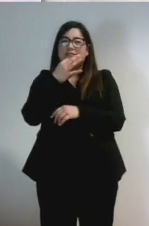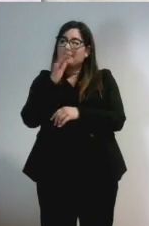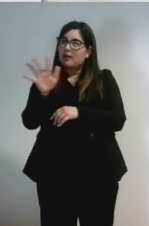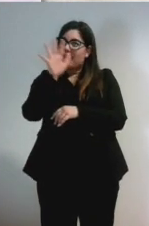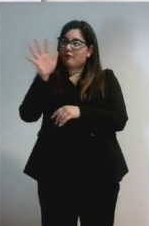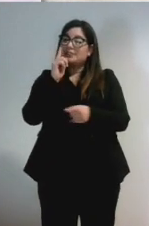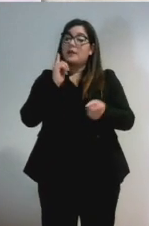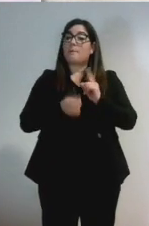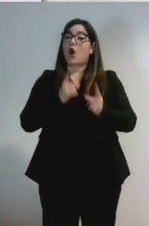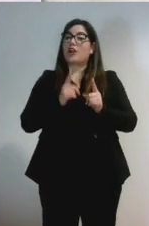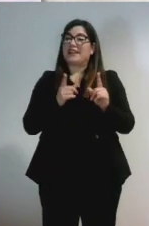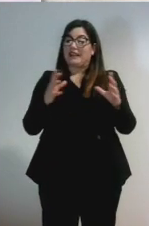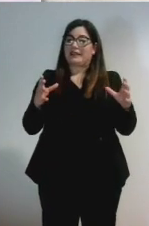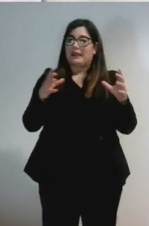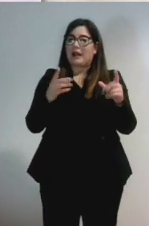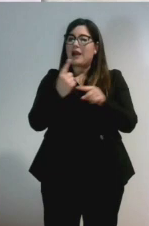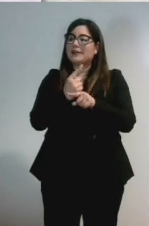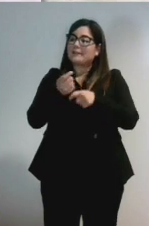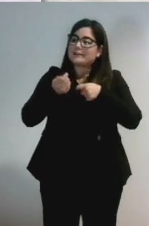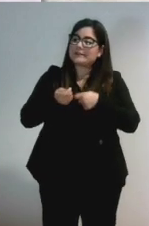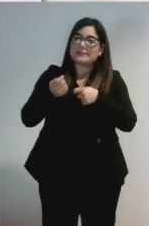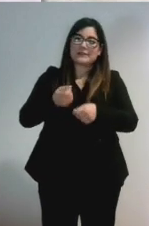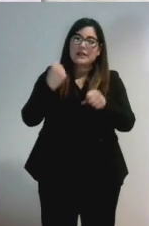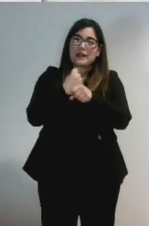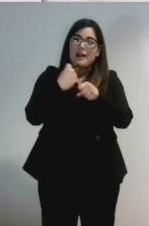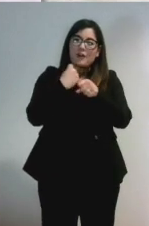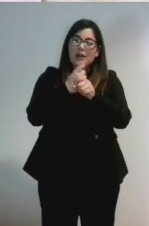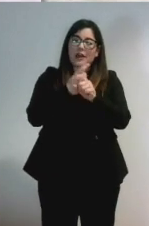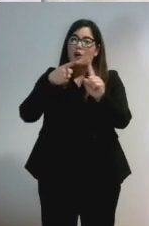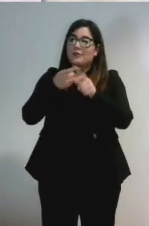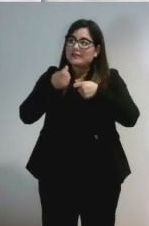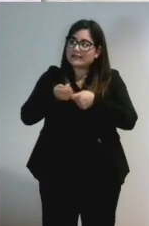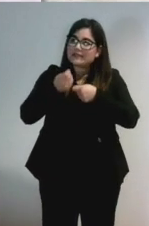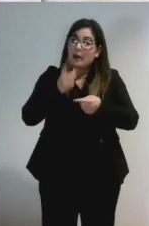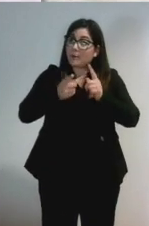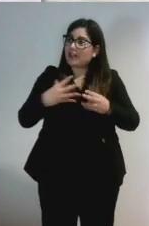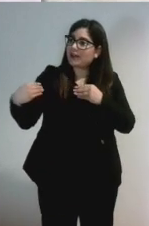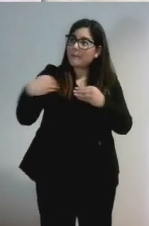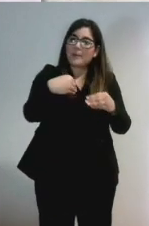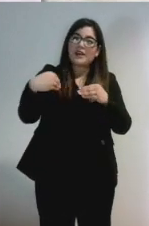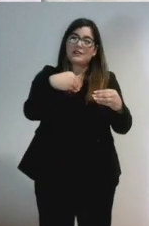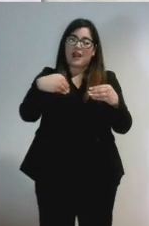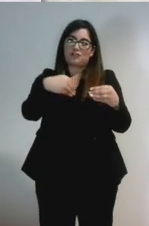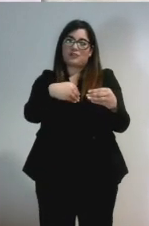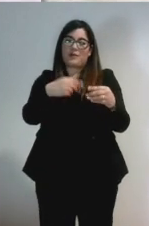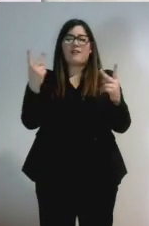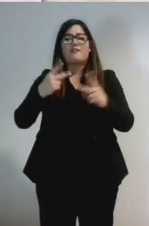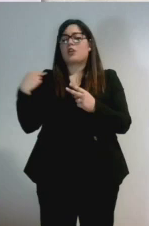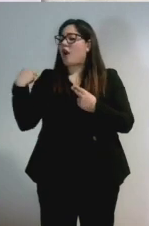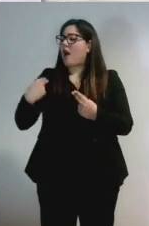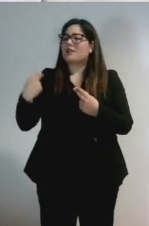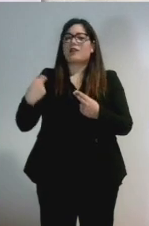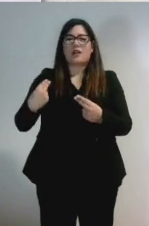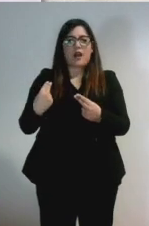politica accrescere, lavorare per accrescere la partecipazione alla politica stessa? In questi anni sempre più giovani come